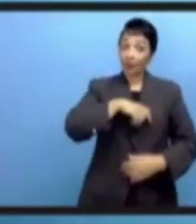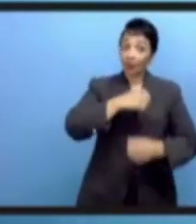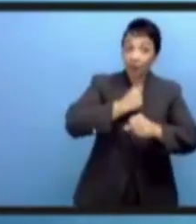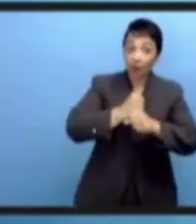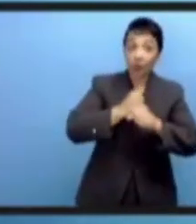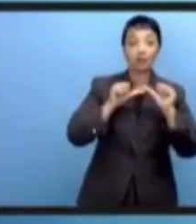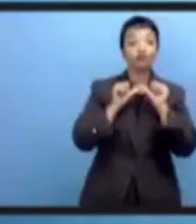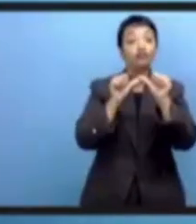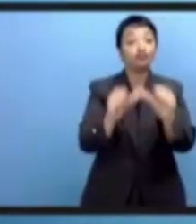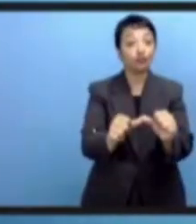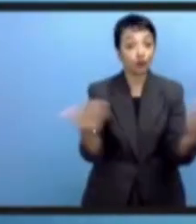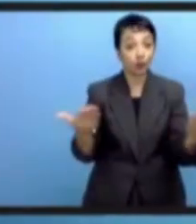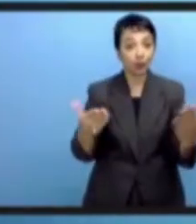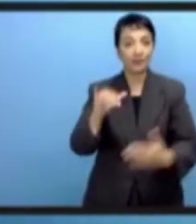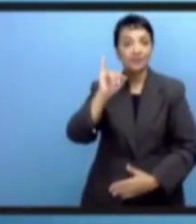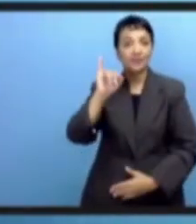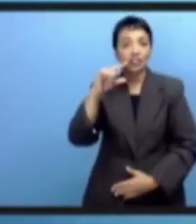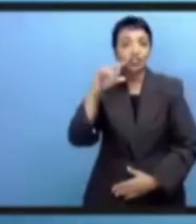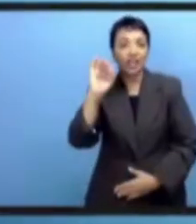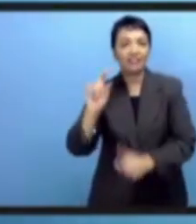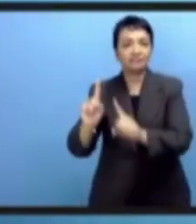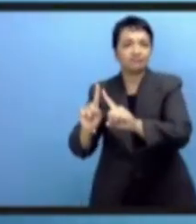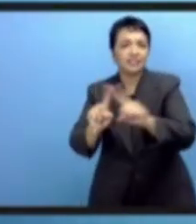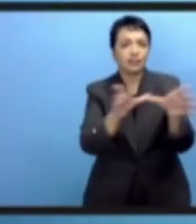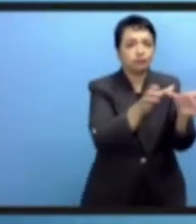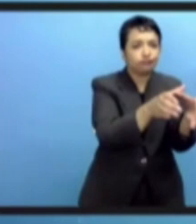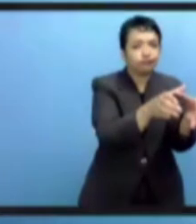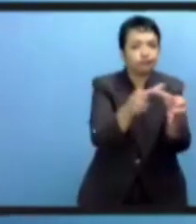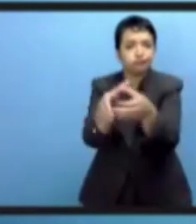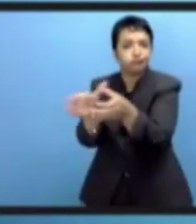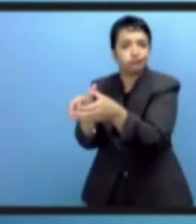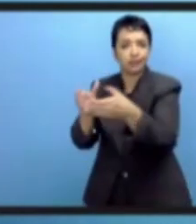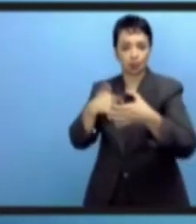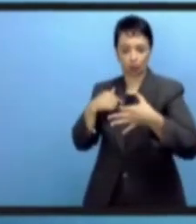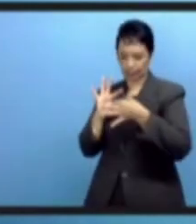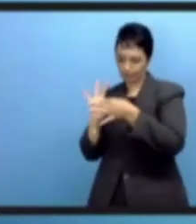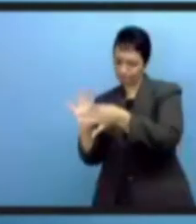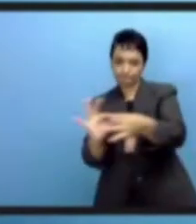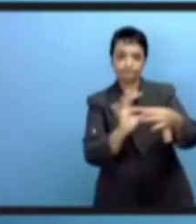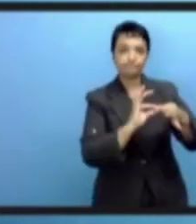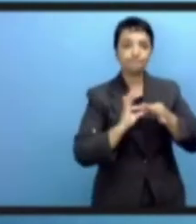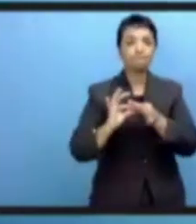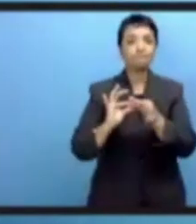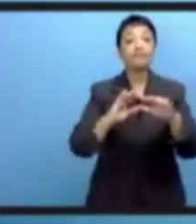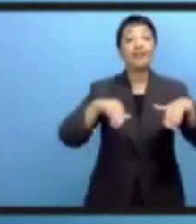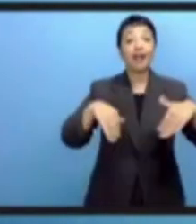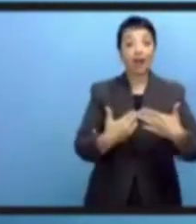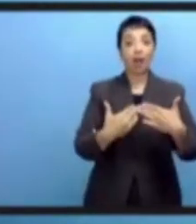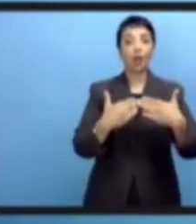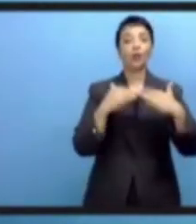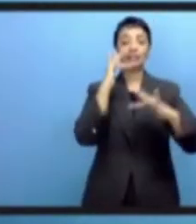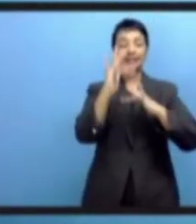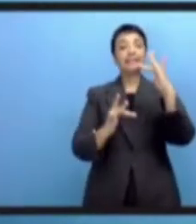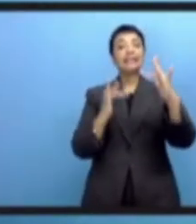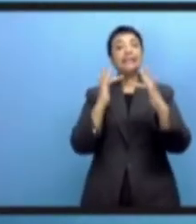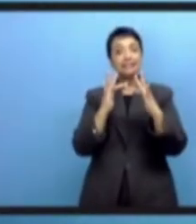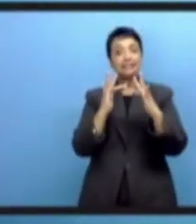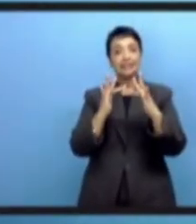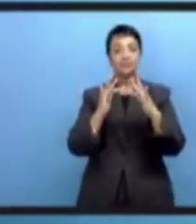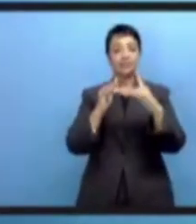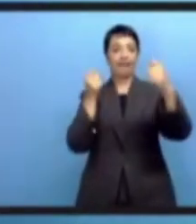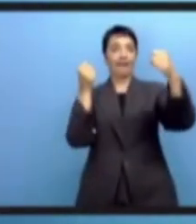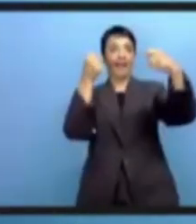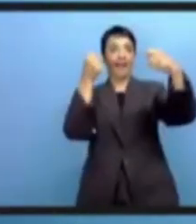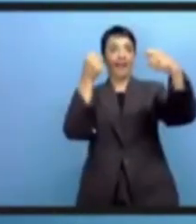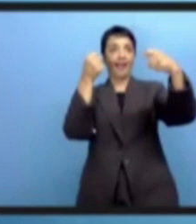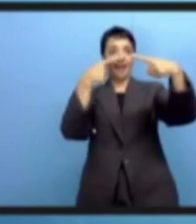штабской квартире. Мы продолжаем работать с заинтересованными старами IGF. В